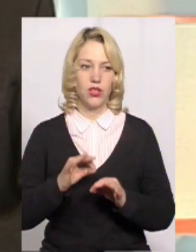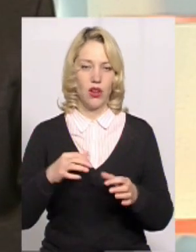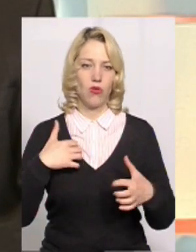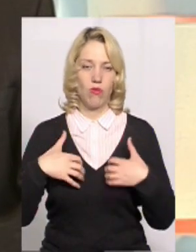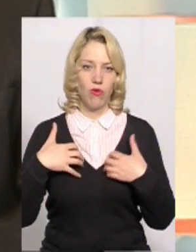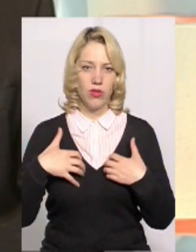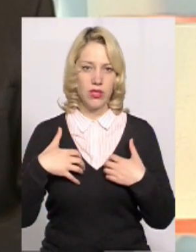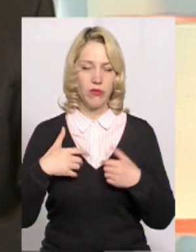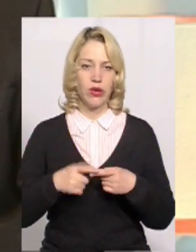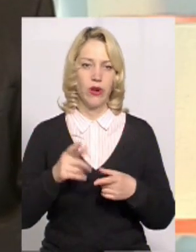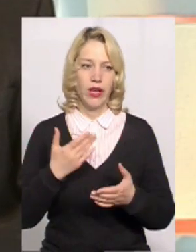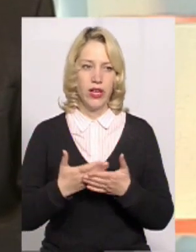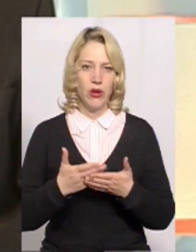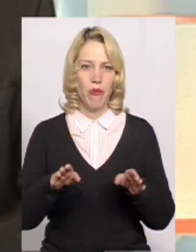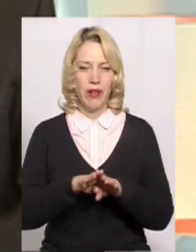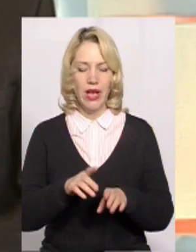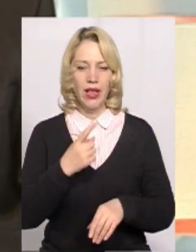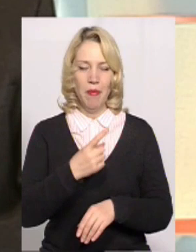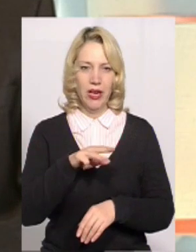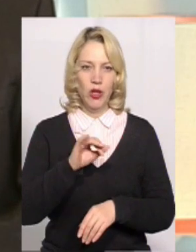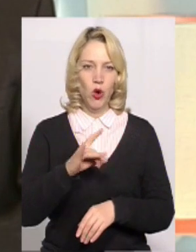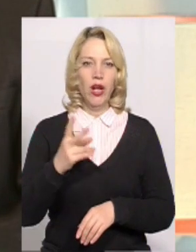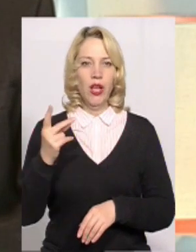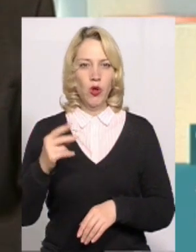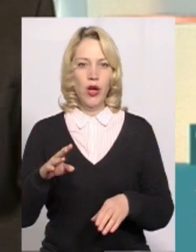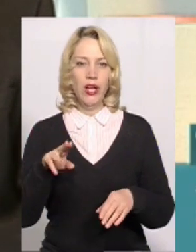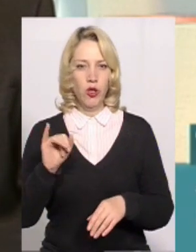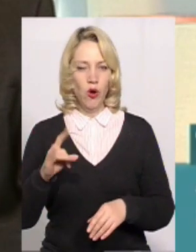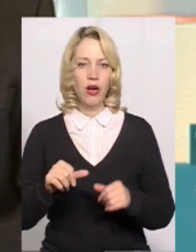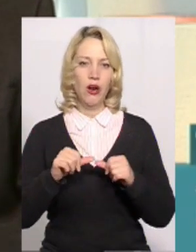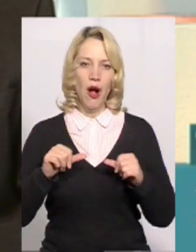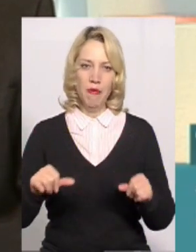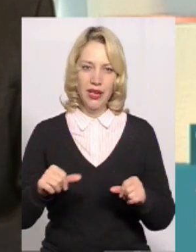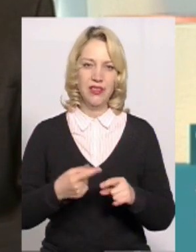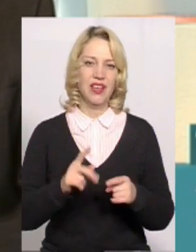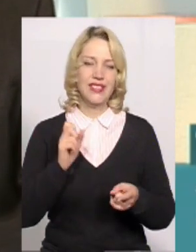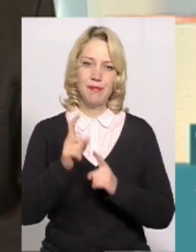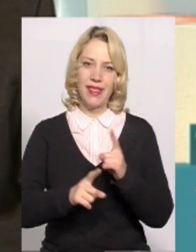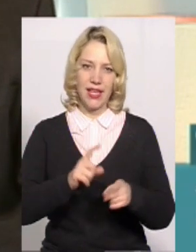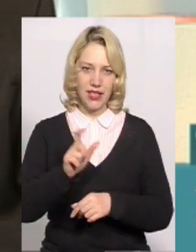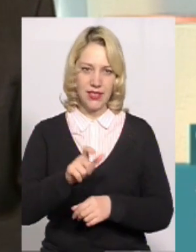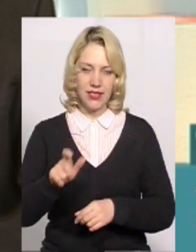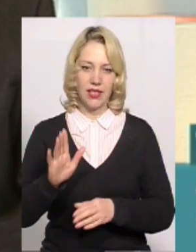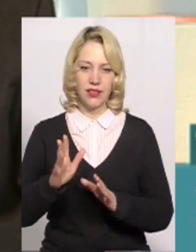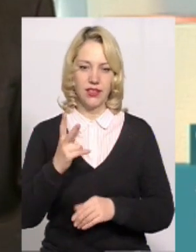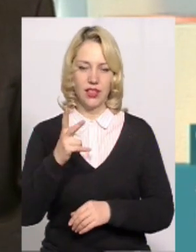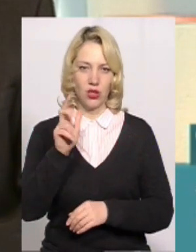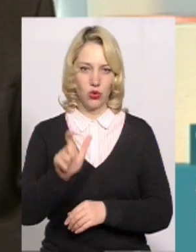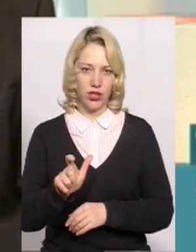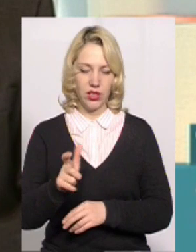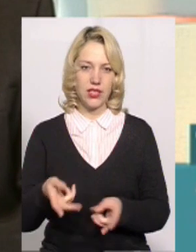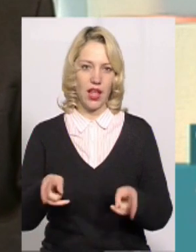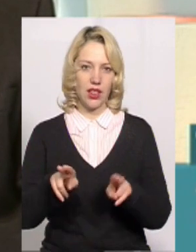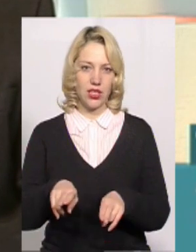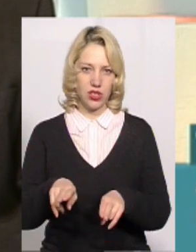поспіху. От якщо навіть порівняти перший тур і другий тур, тобто комісія, вона змінилася. Лише три людини